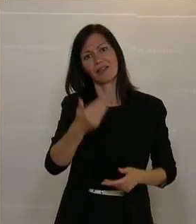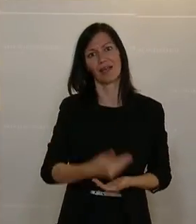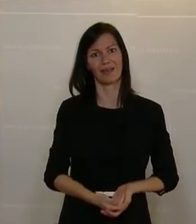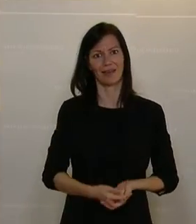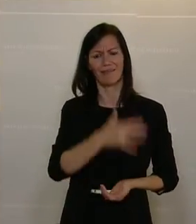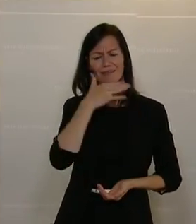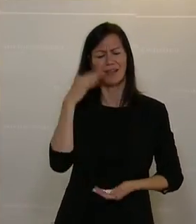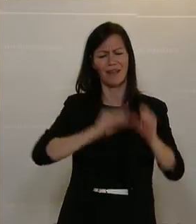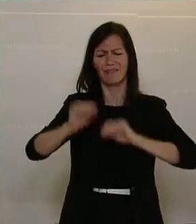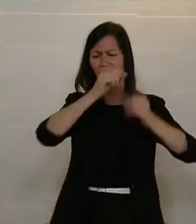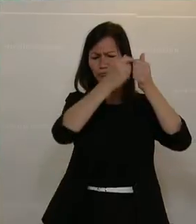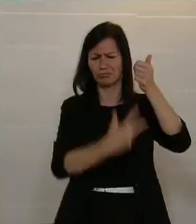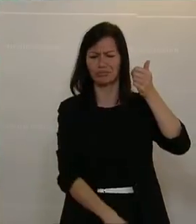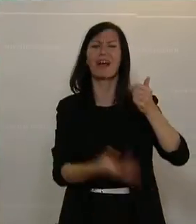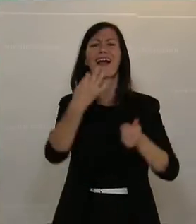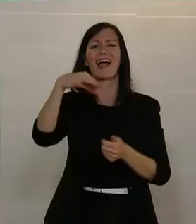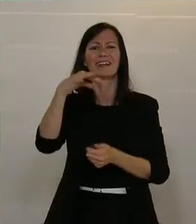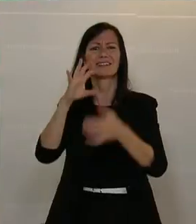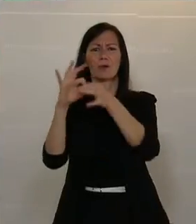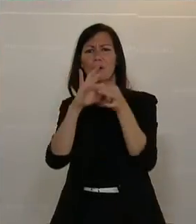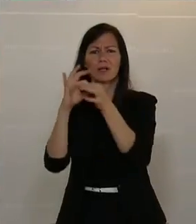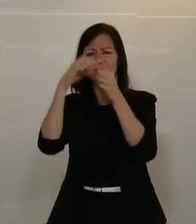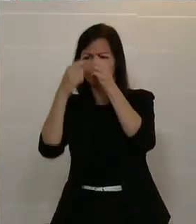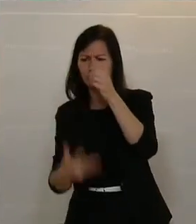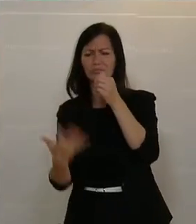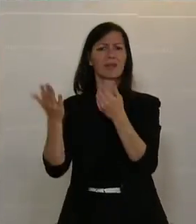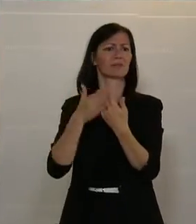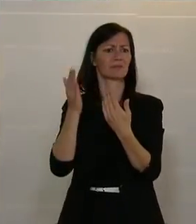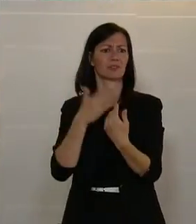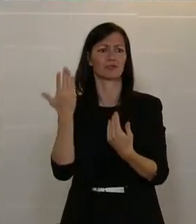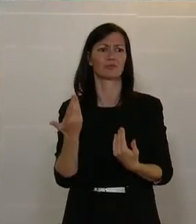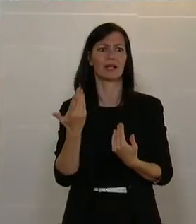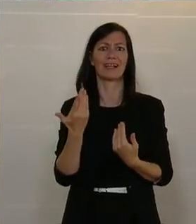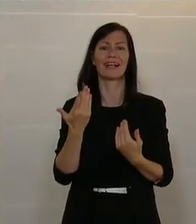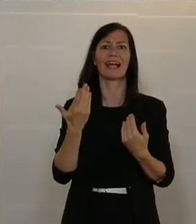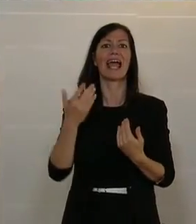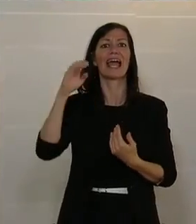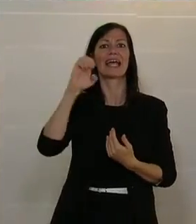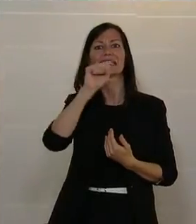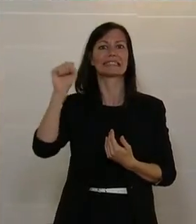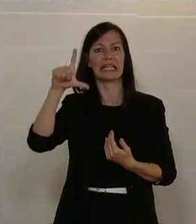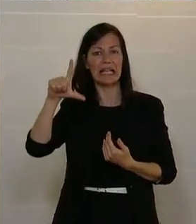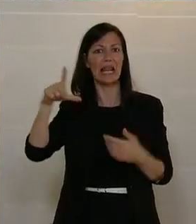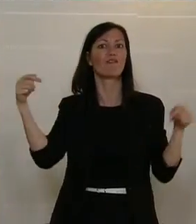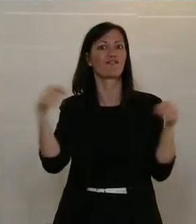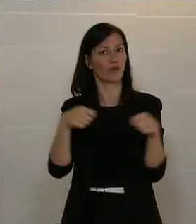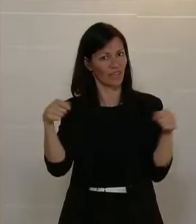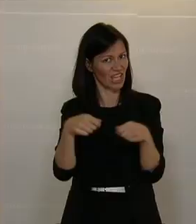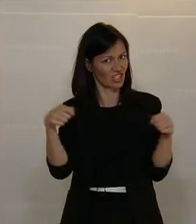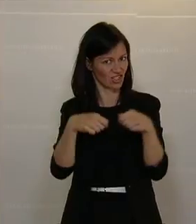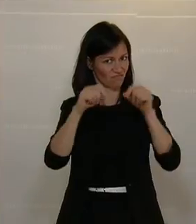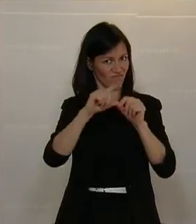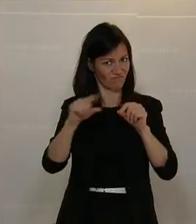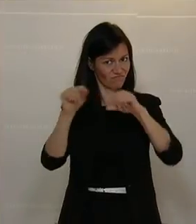den Einzelorganisationen, fällt mir zum Beispiel die Essl-Foundation an, aber auch den vielen Firmen, den